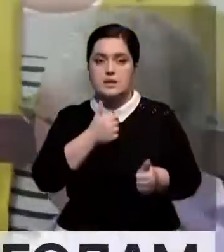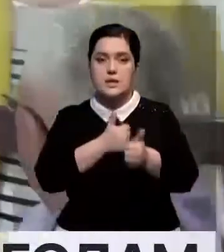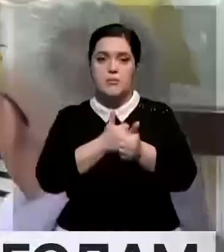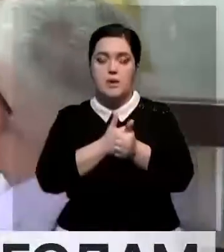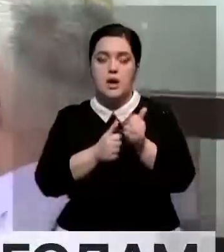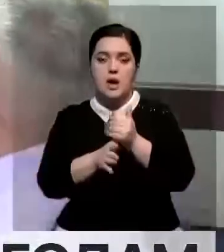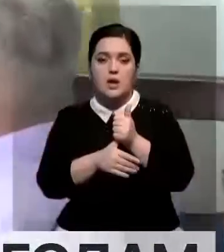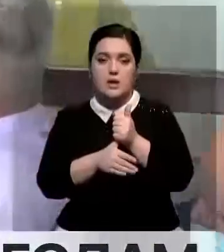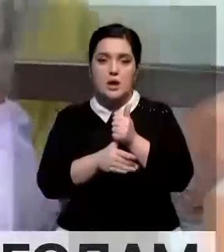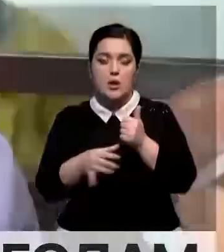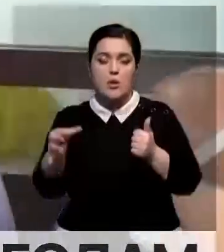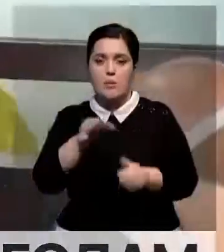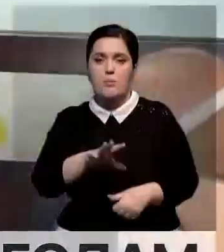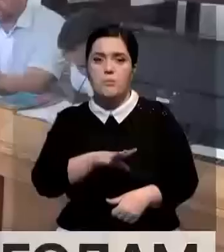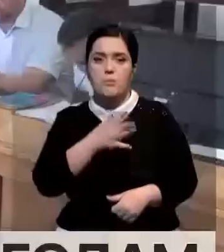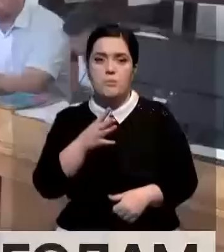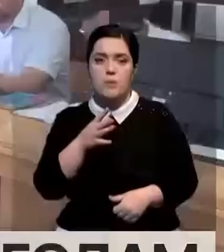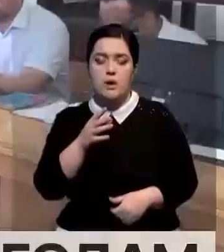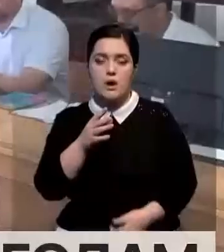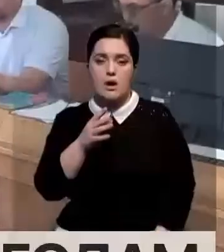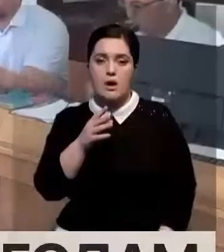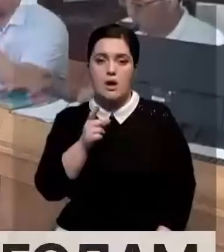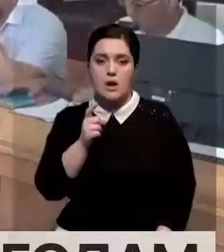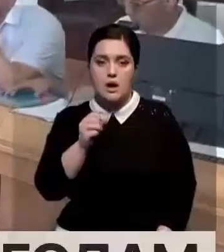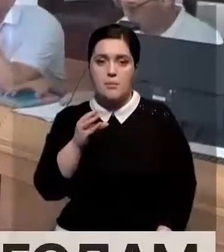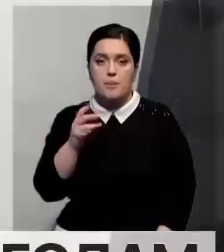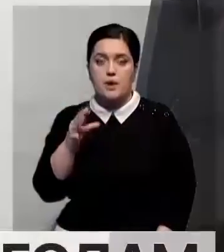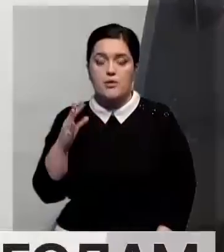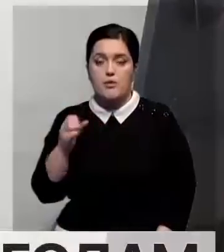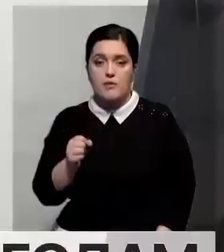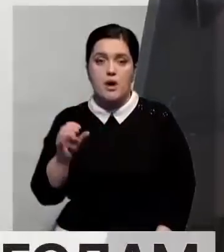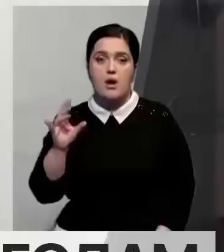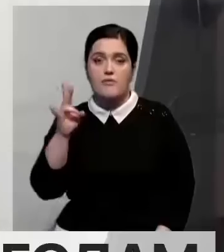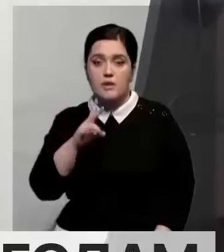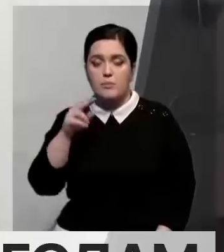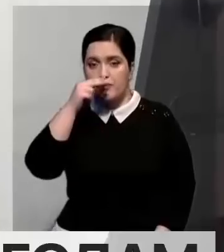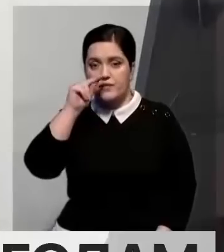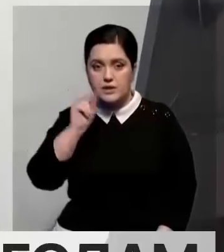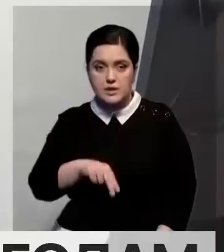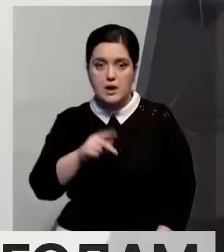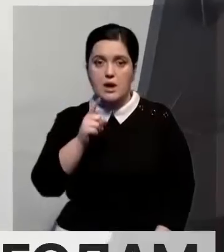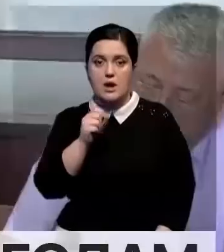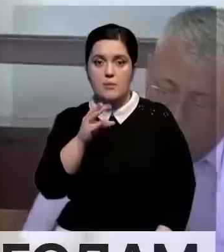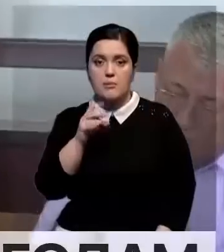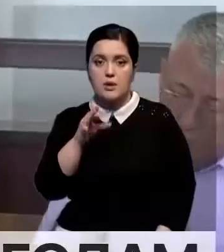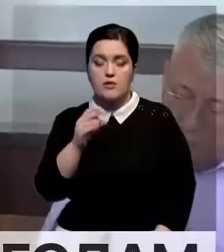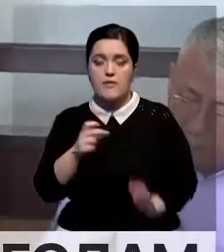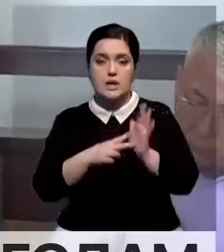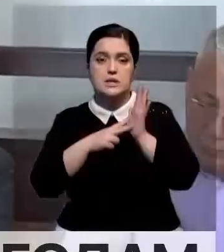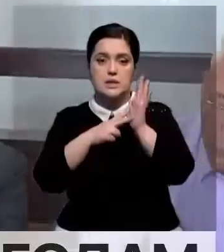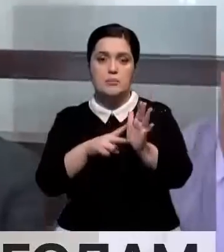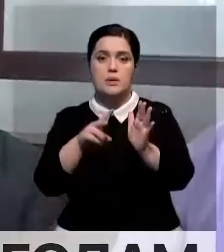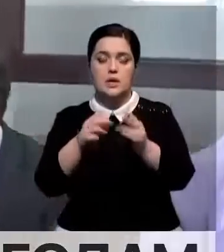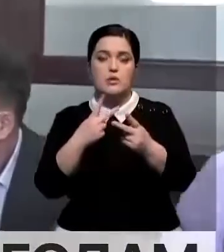Тараусской области и бывшая мажорист-вумен Бахатгуль Хаменова. А в ноябре этого года суд признал ее виновной. Хаменовой дали 7 лет лишения